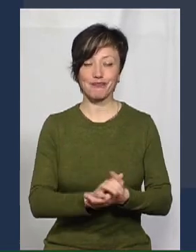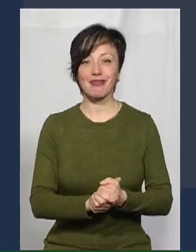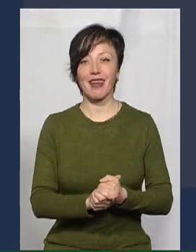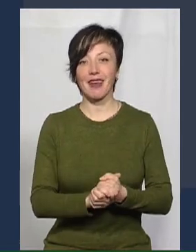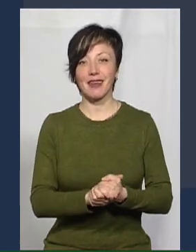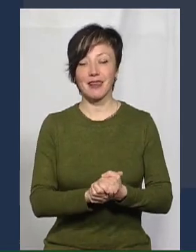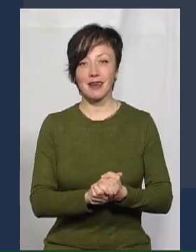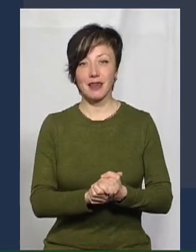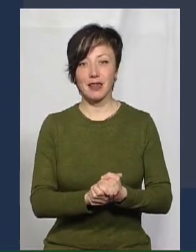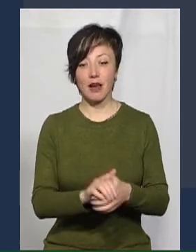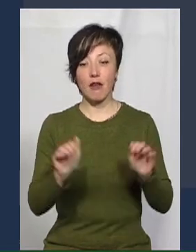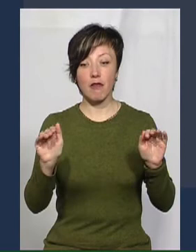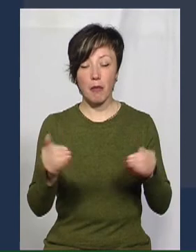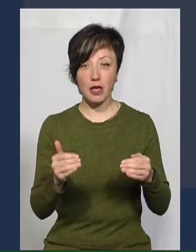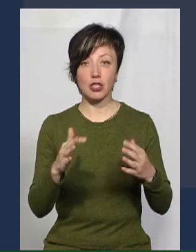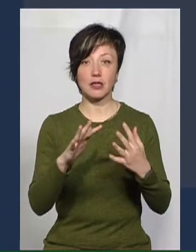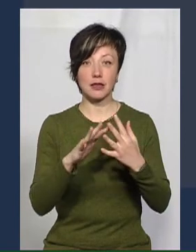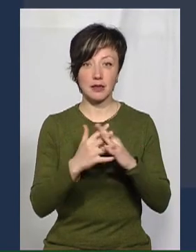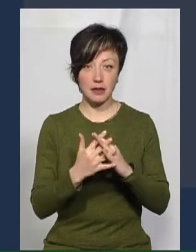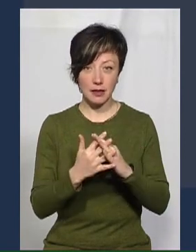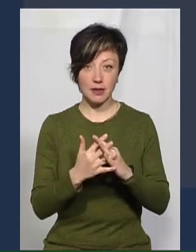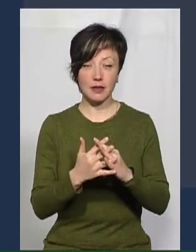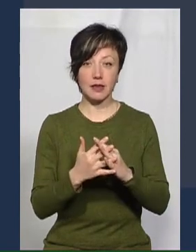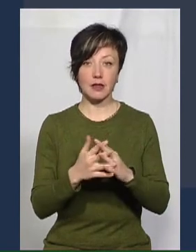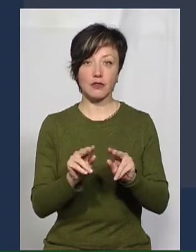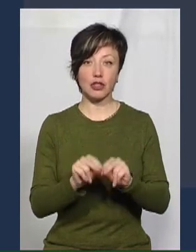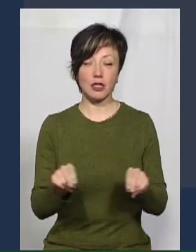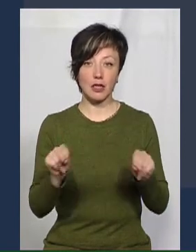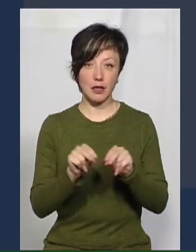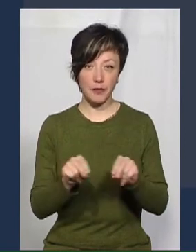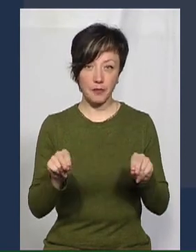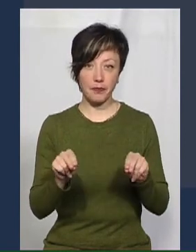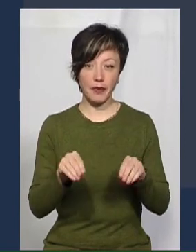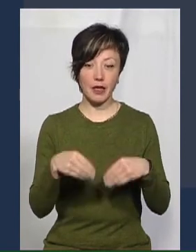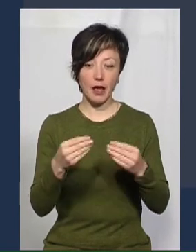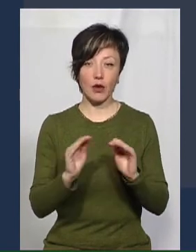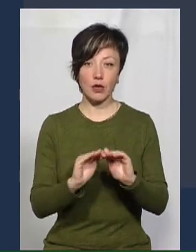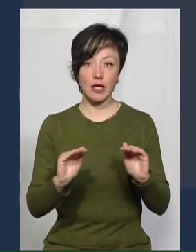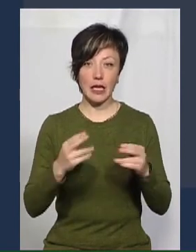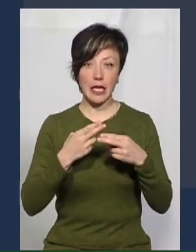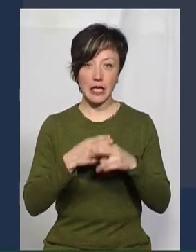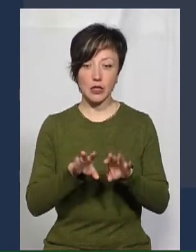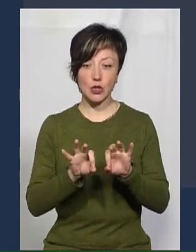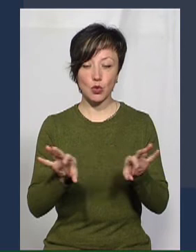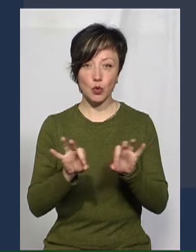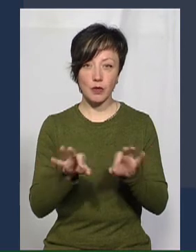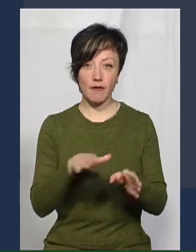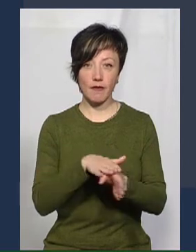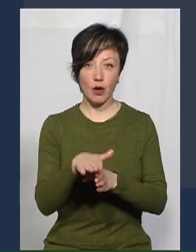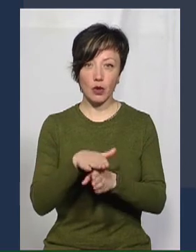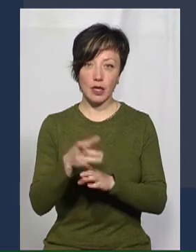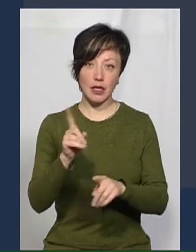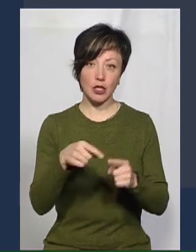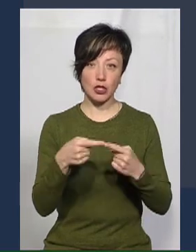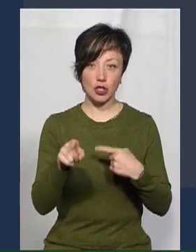Де в межах населеного пункту вчителі дають дітям інструкції щодо виконання